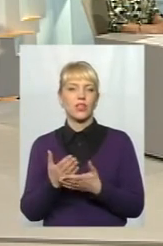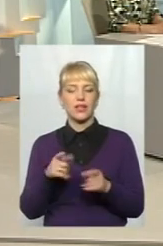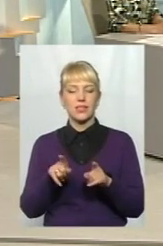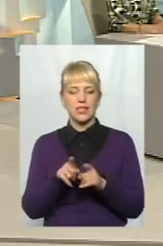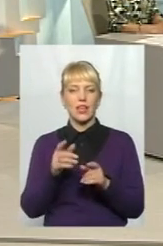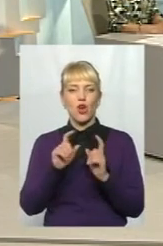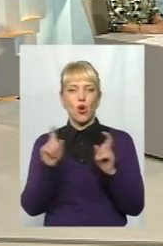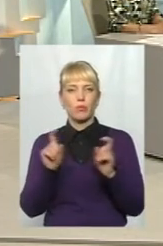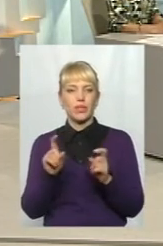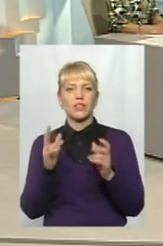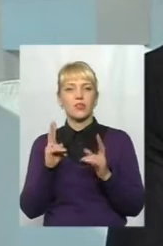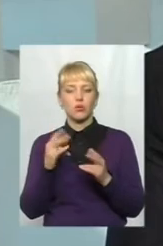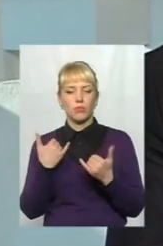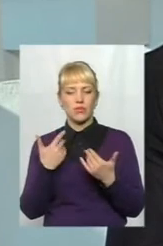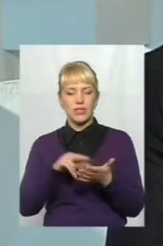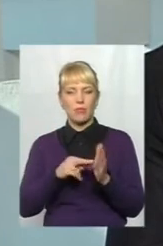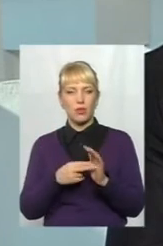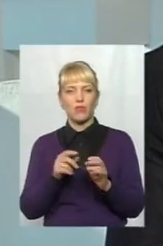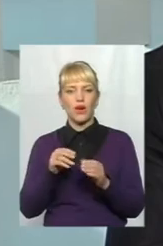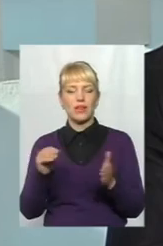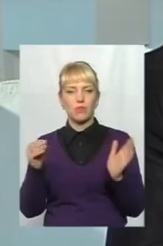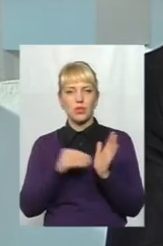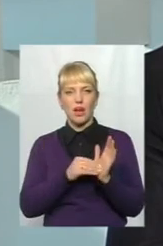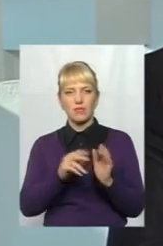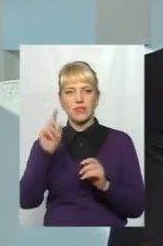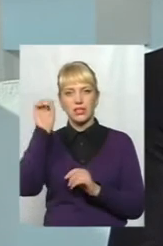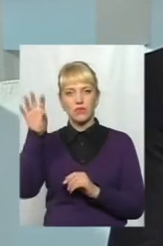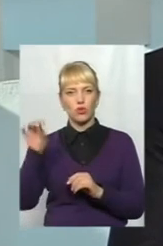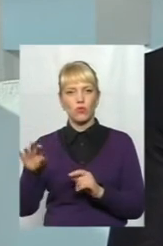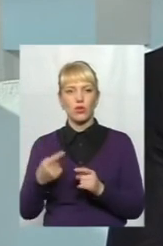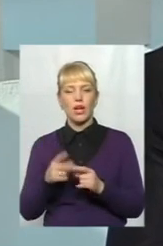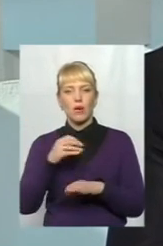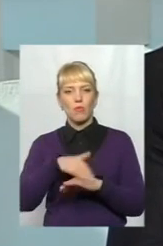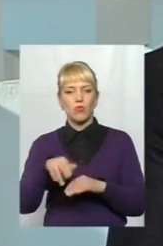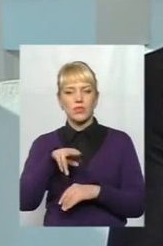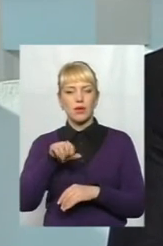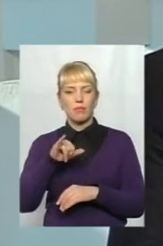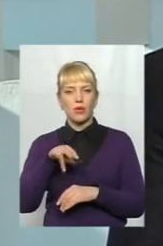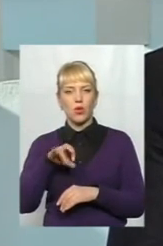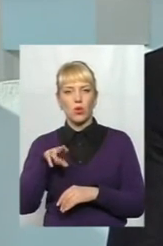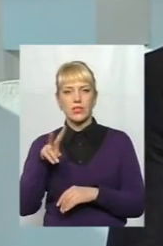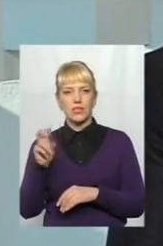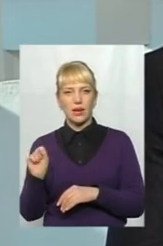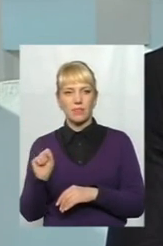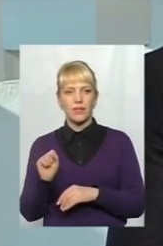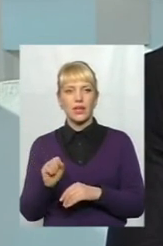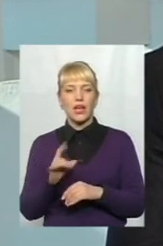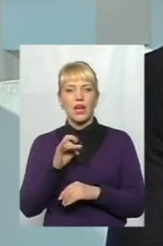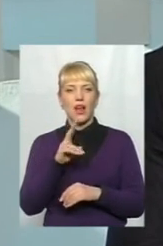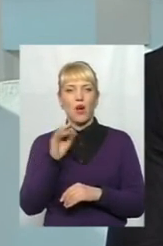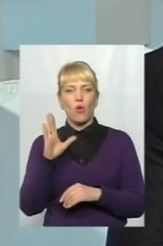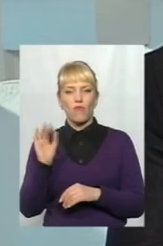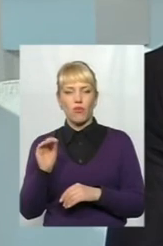де ми зараз запланували світлофори, так само з заявами керівників. по вулиці Пілоцькій, біля сірвісу «Екстружен», це в районі Раківських